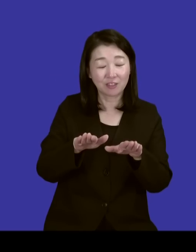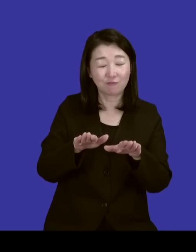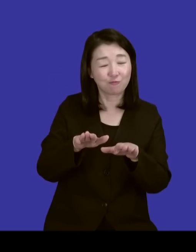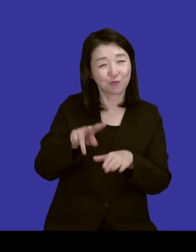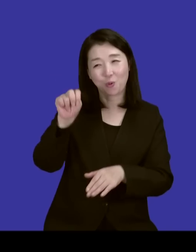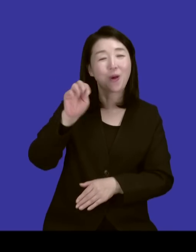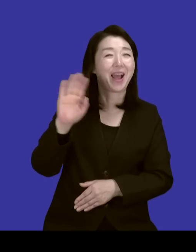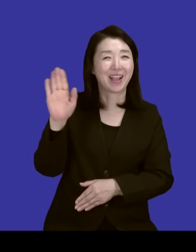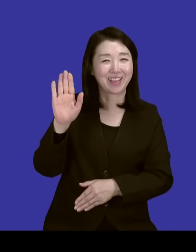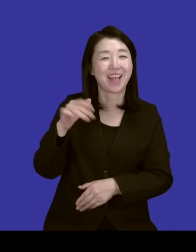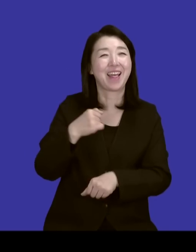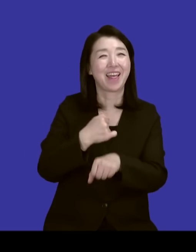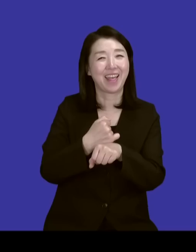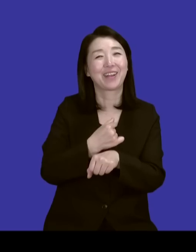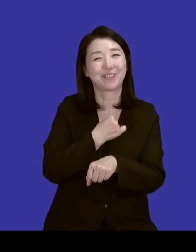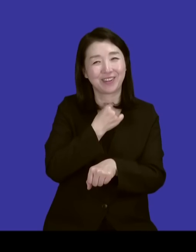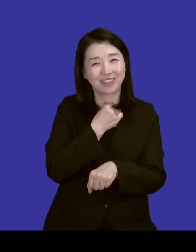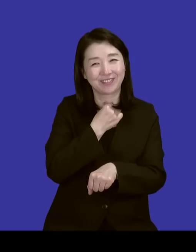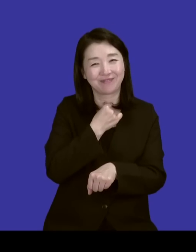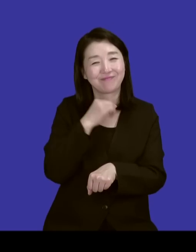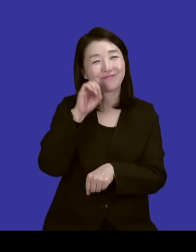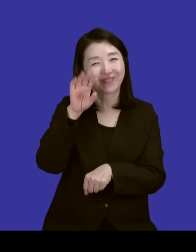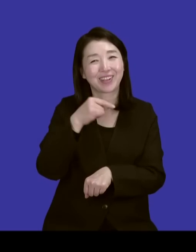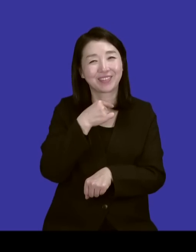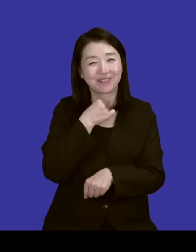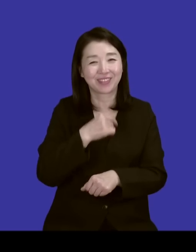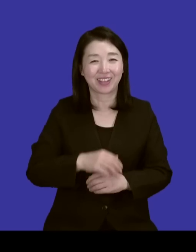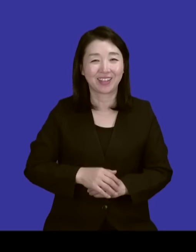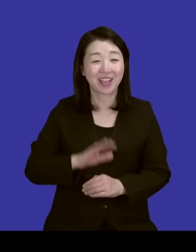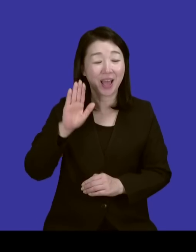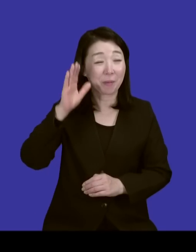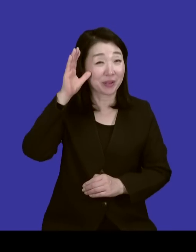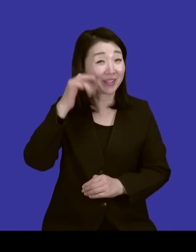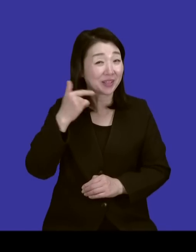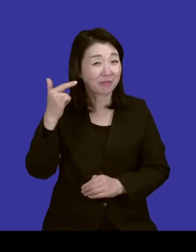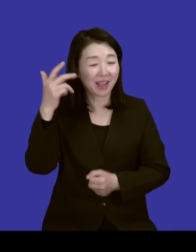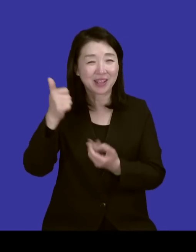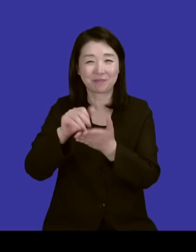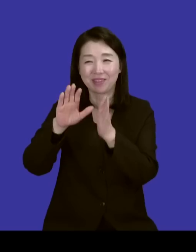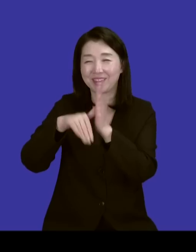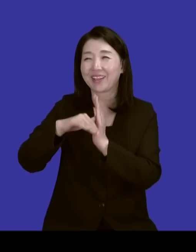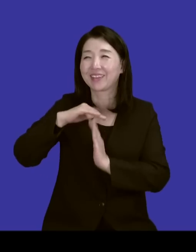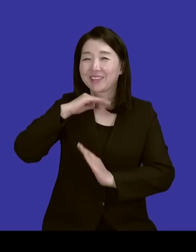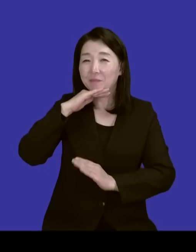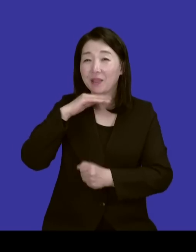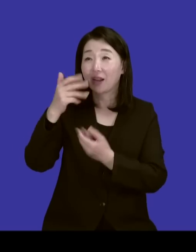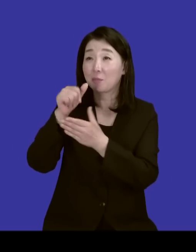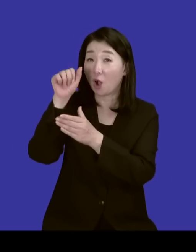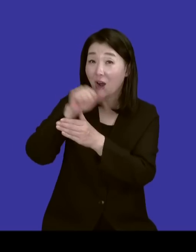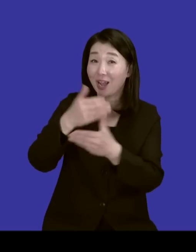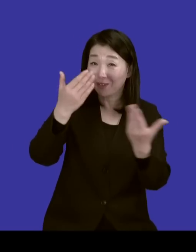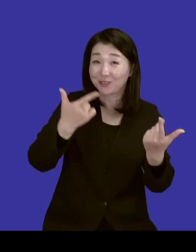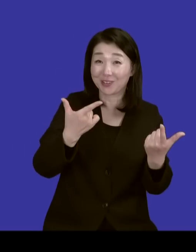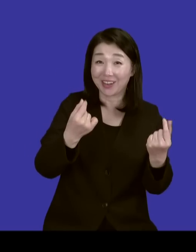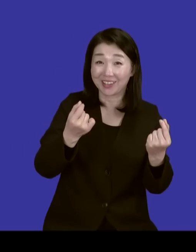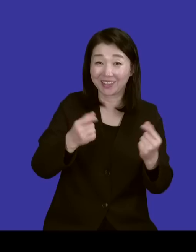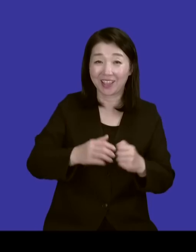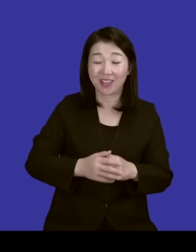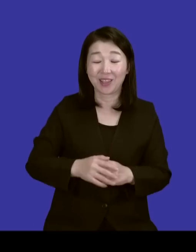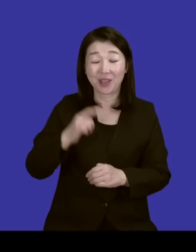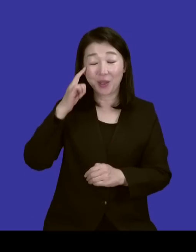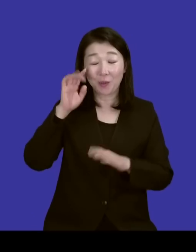안하겠다 하겠다 그런 말씀을 드립니다. 기대가 됩니다. 하나님의 때를 기다리는 거죠. 하나님이 주실 것 같아요. 하나님이 바로